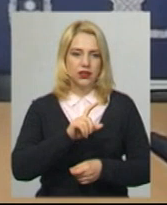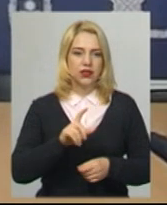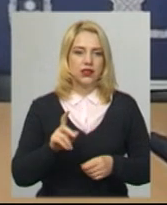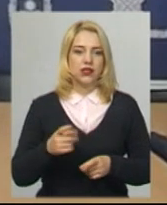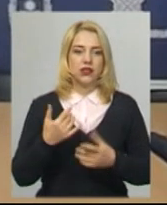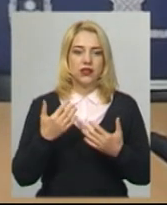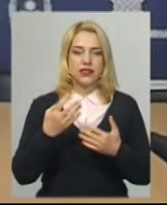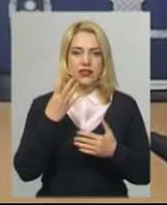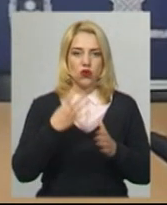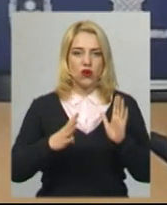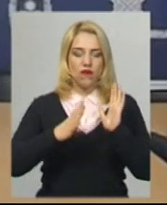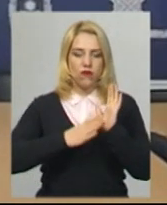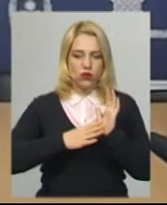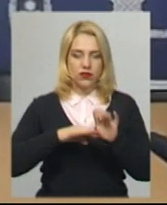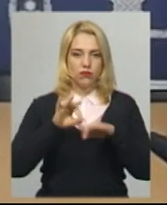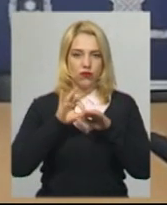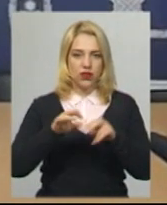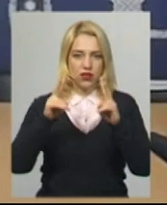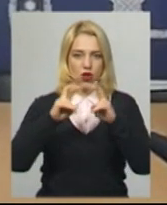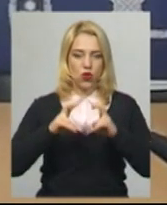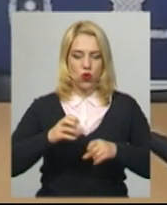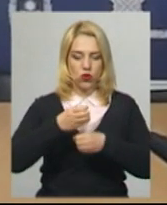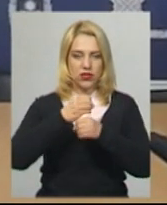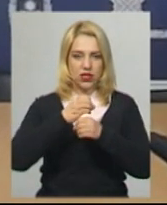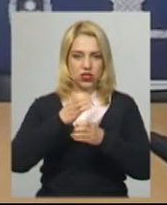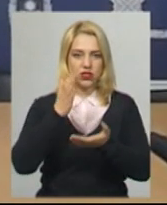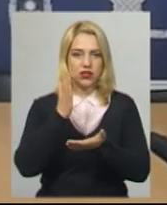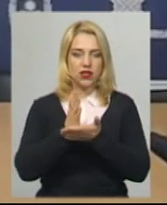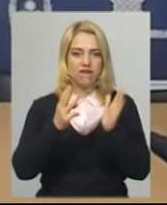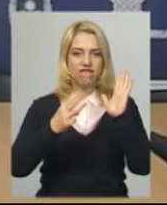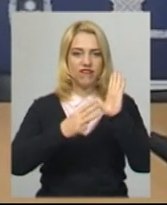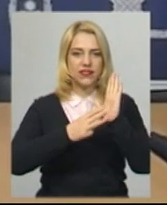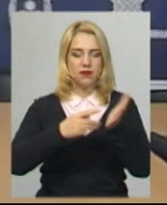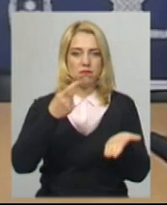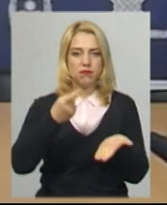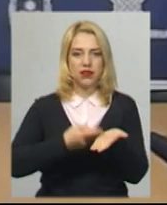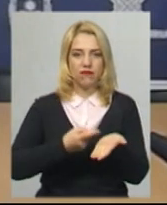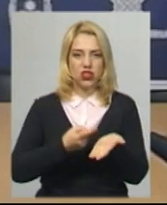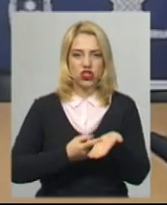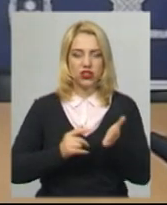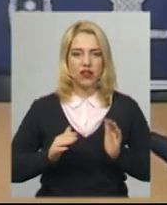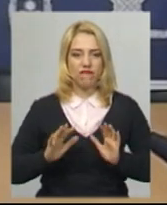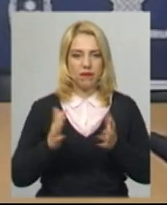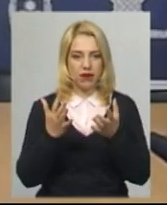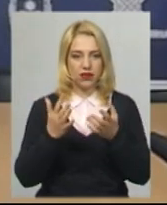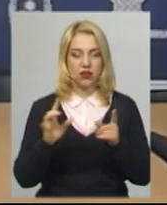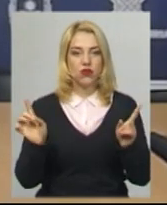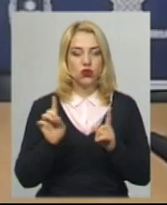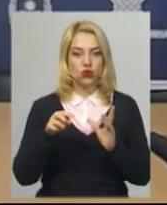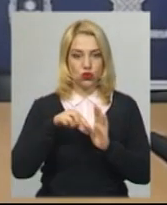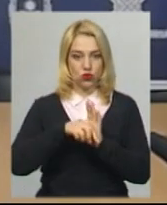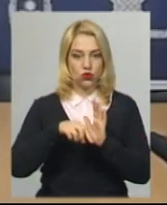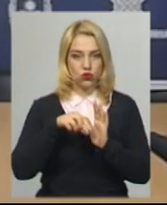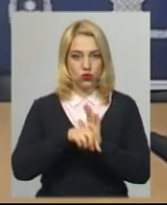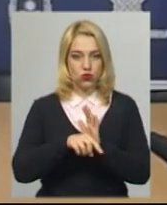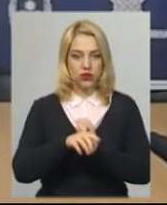з 48 проведених досліджень ми маємо 8 підтверджених випадків. Що стосується